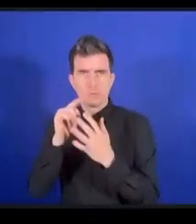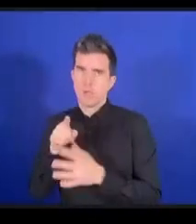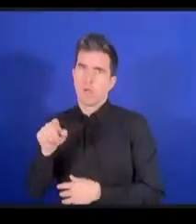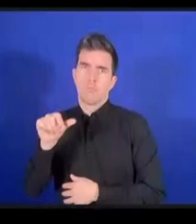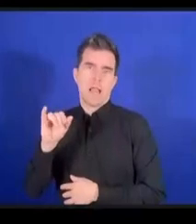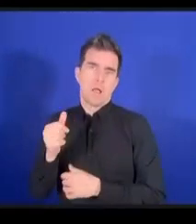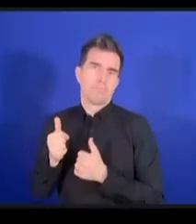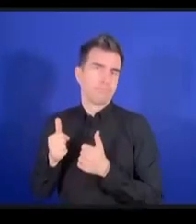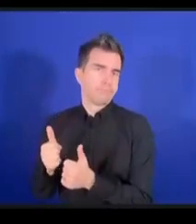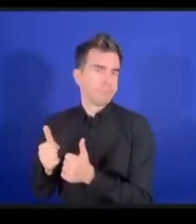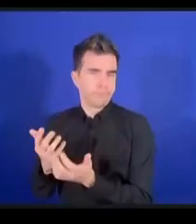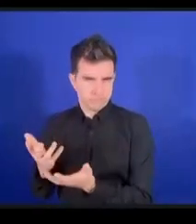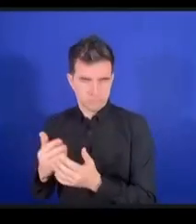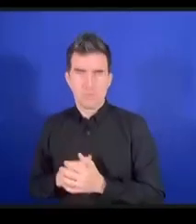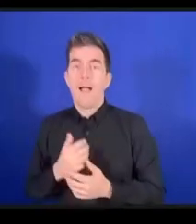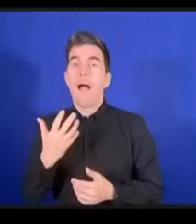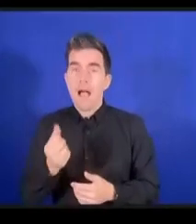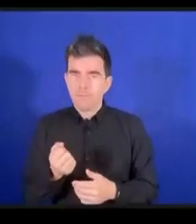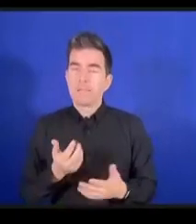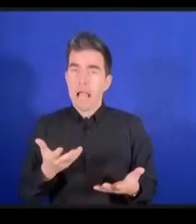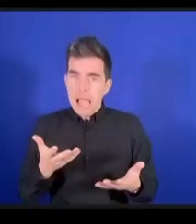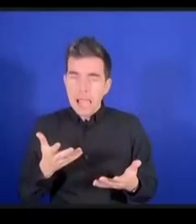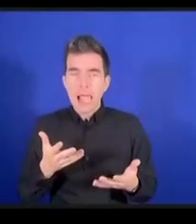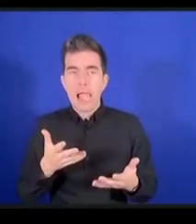Il y a des bons et des méchants.